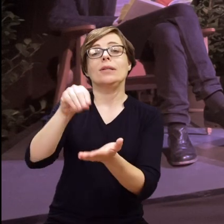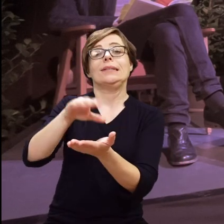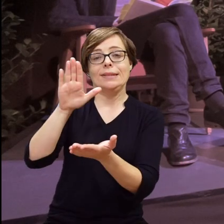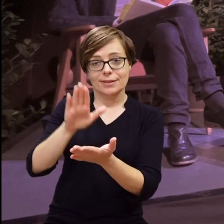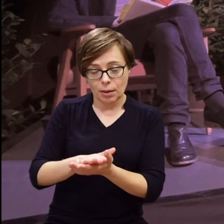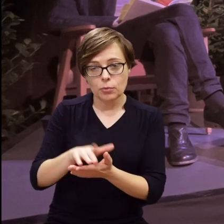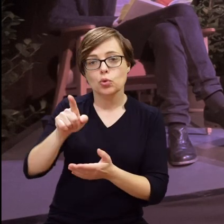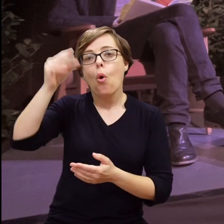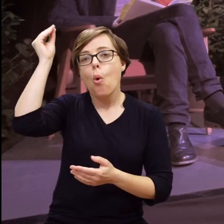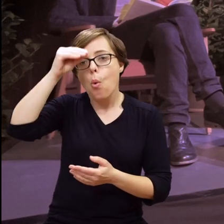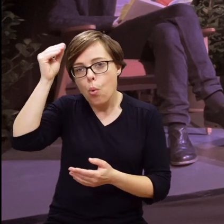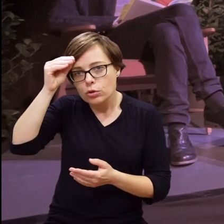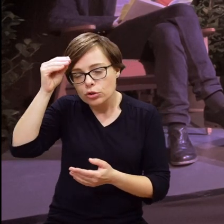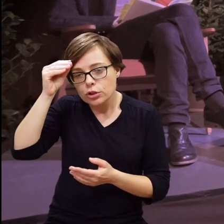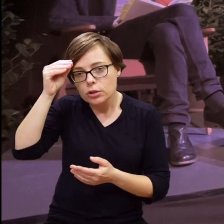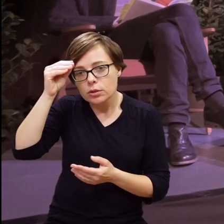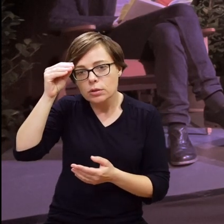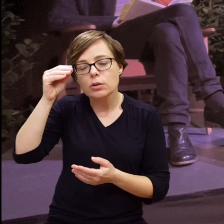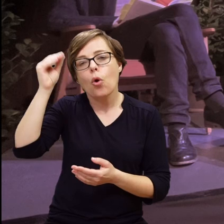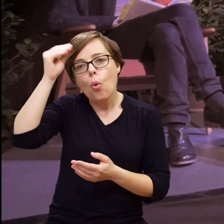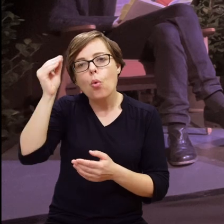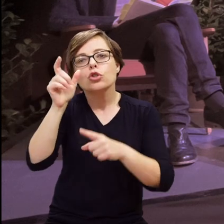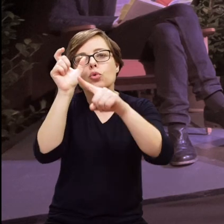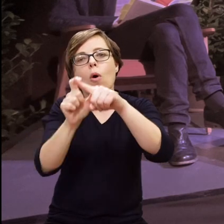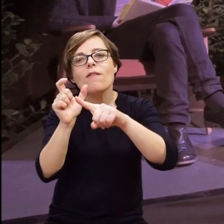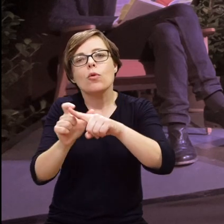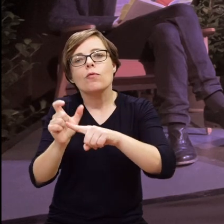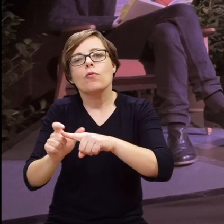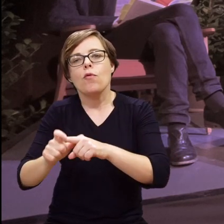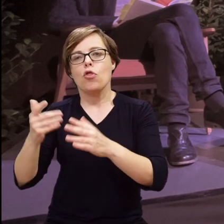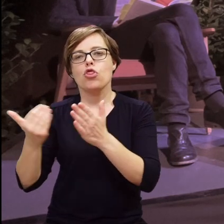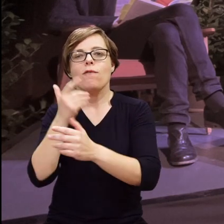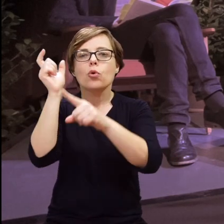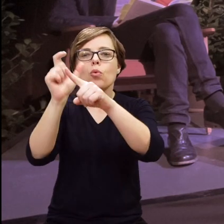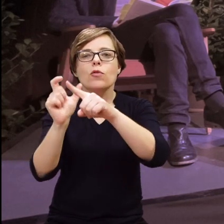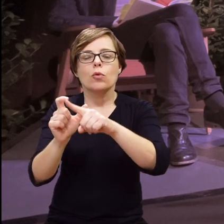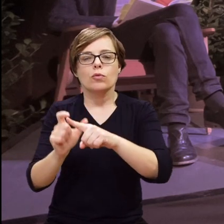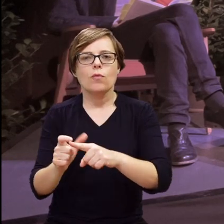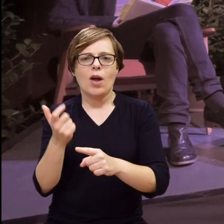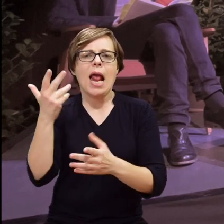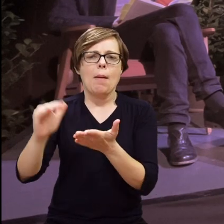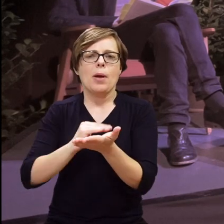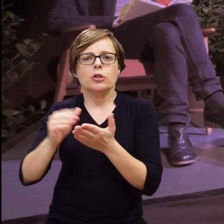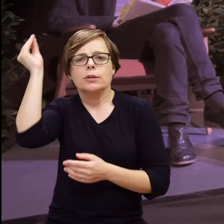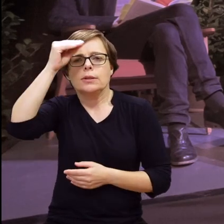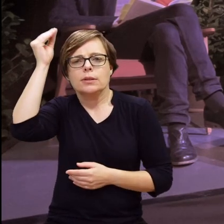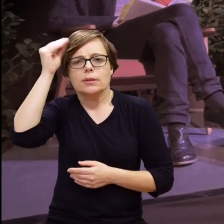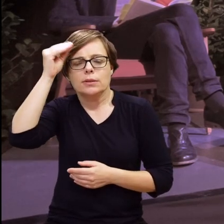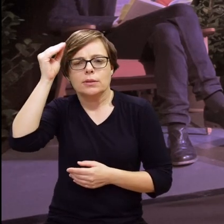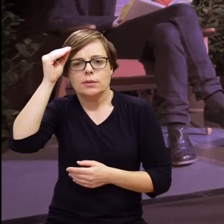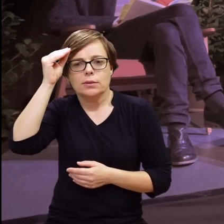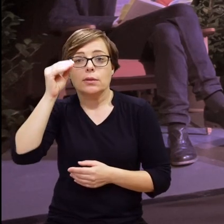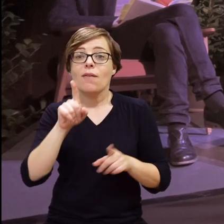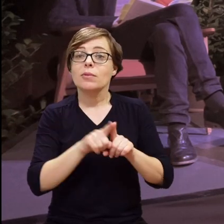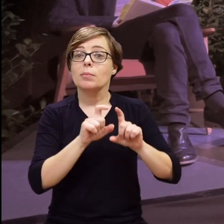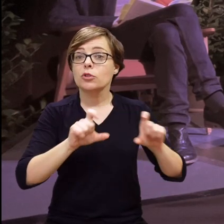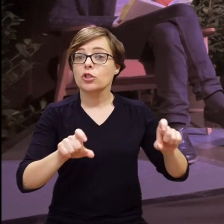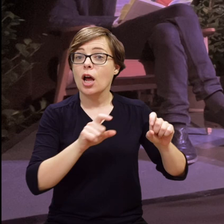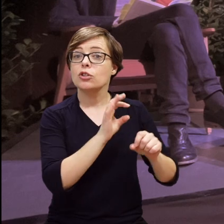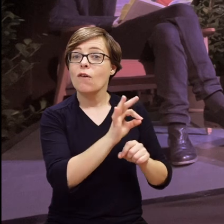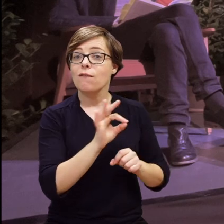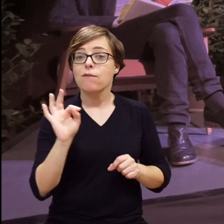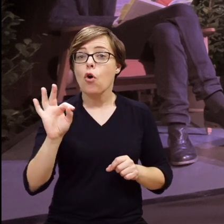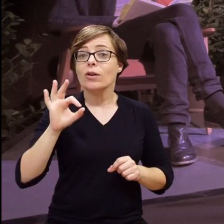zapisują się na coś takiego i uczą się czegoś, to znaczy uczą się kolejnych słówek nowych przez kilka